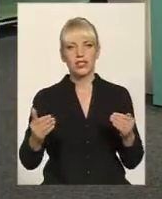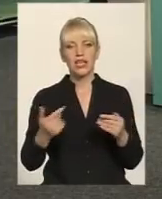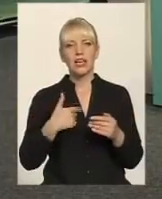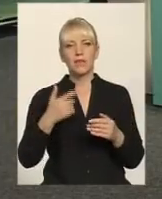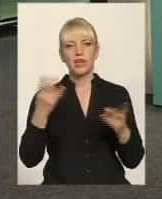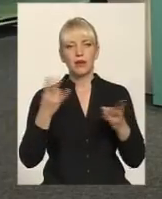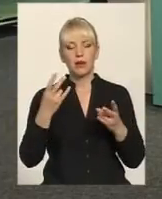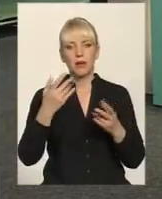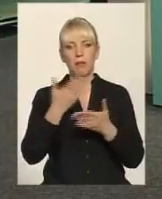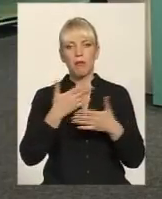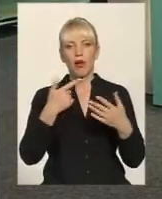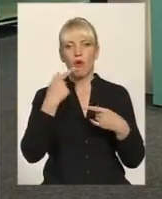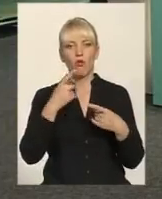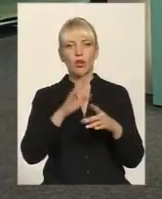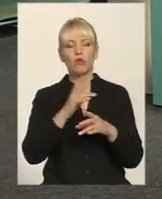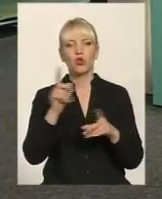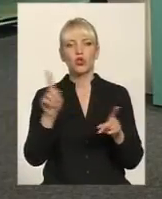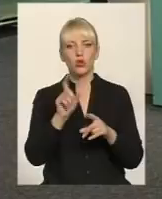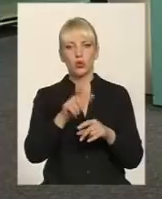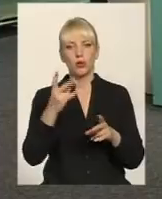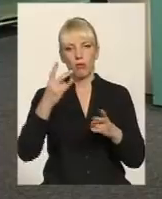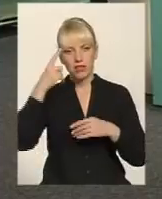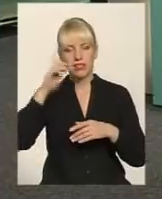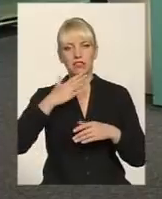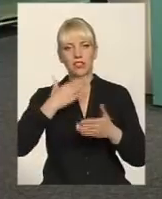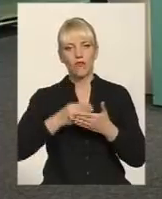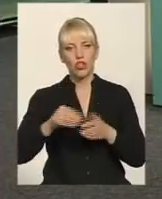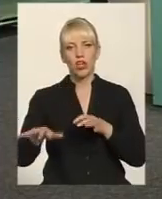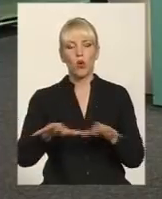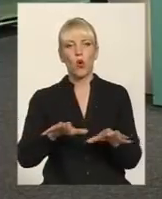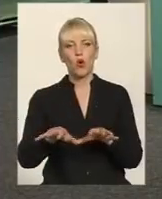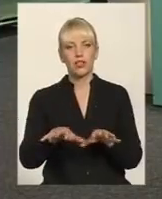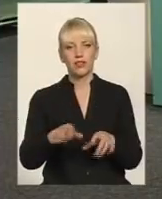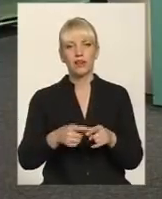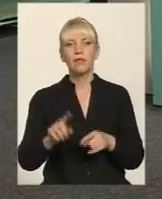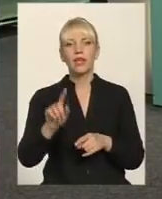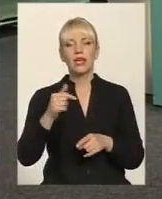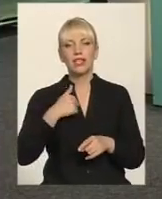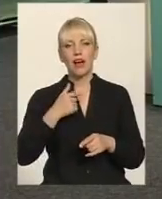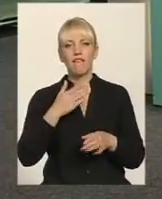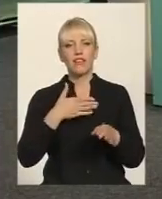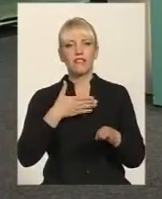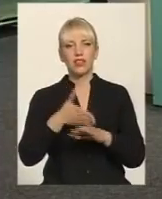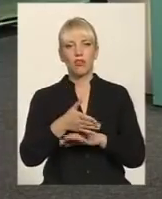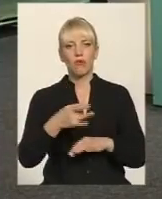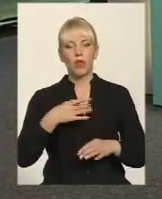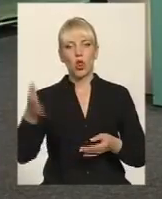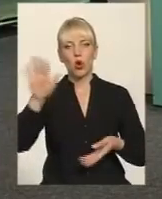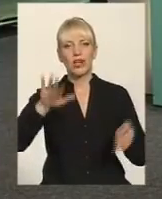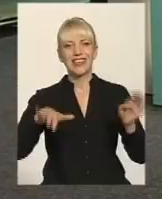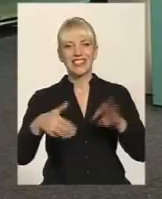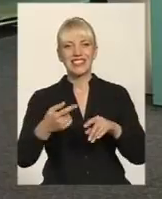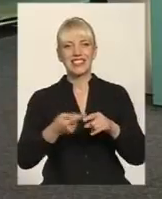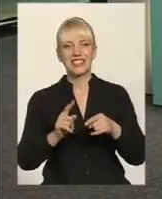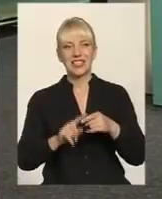знати своє коріння. Там настільки достеменно і з великою любов'ю. Я відвідав музей Білогірського району і ще більше полюбив цей